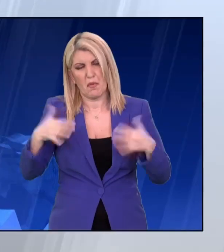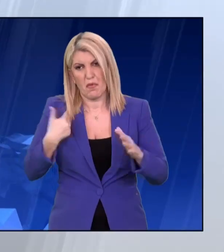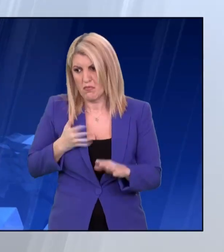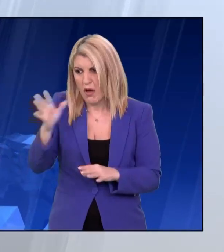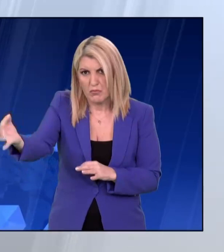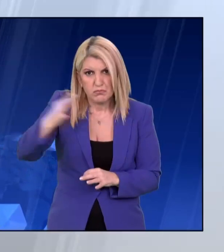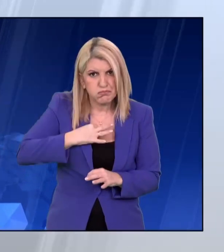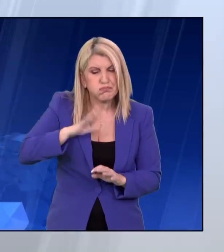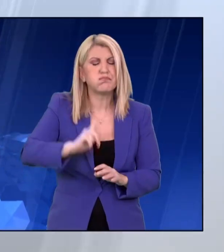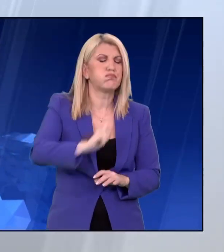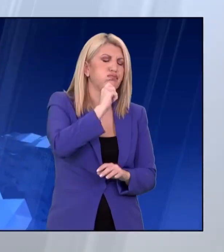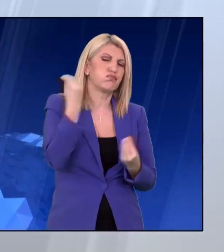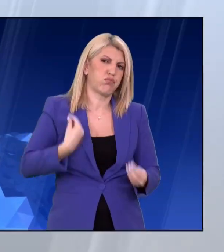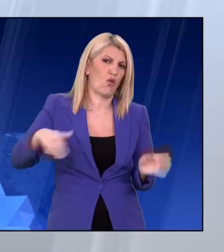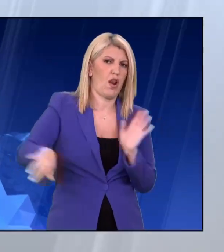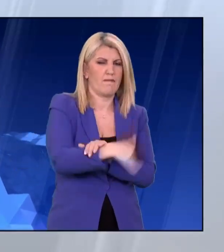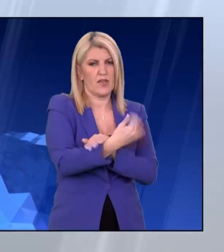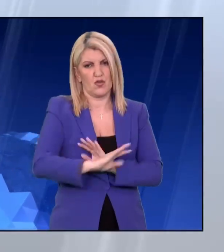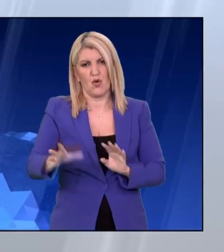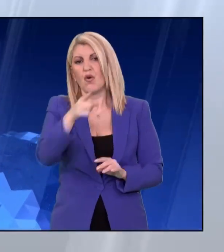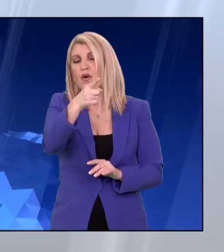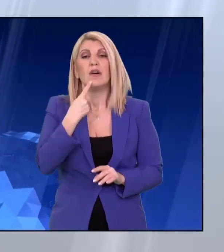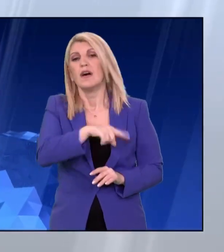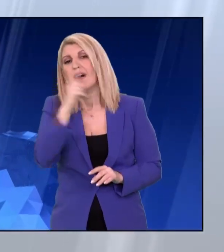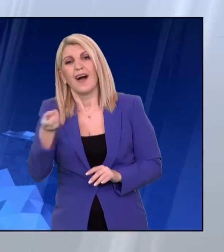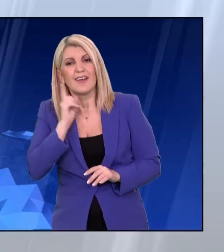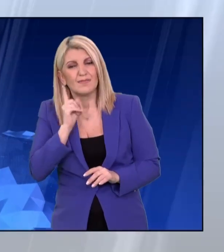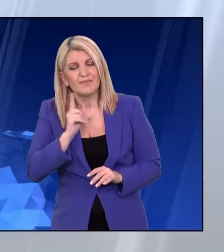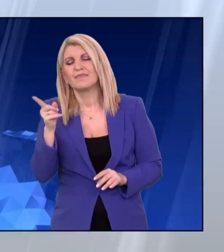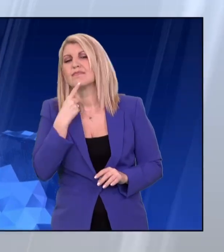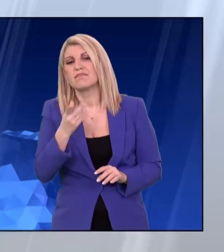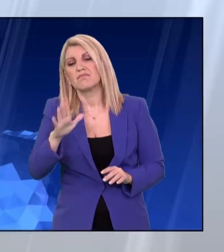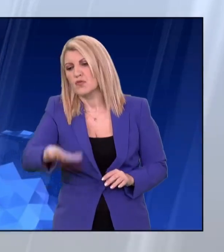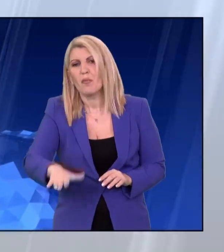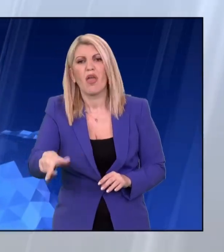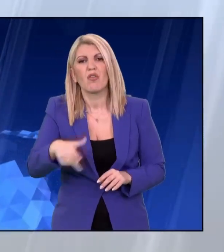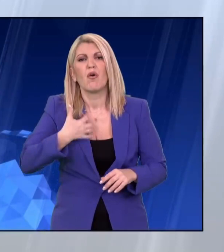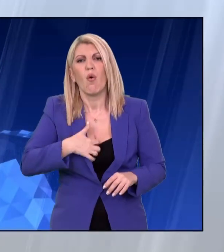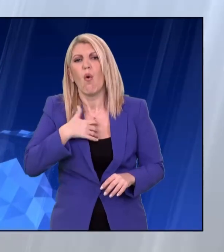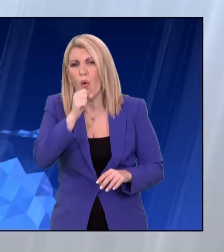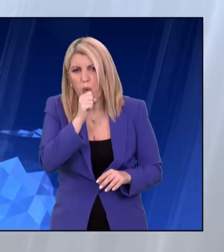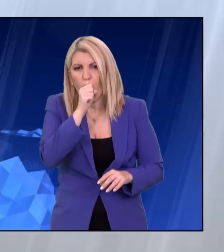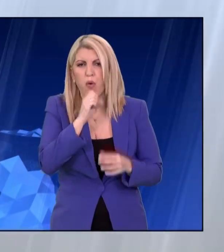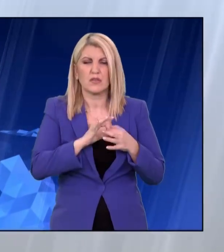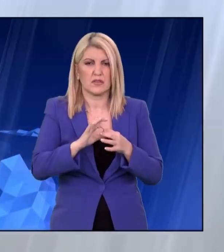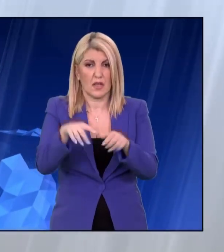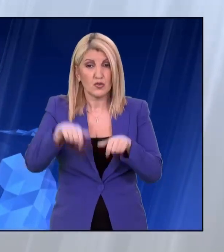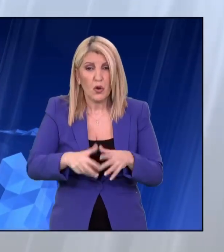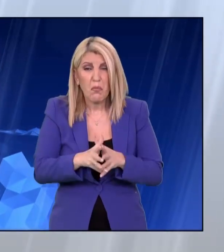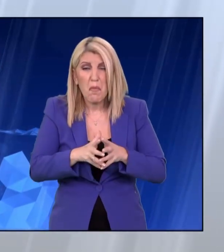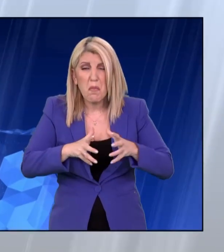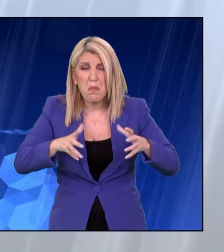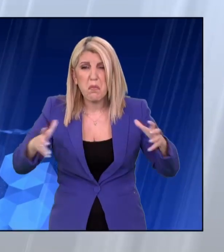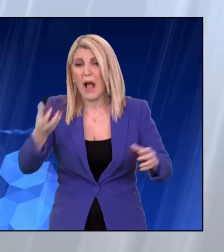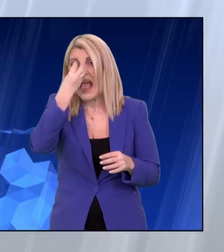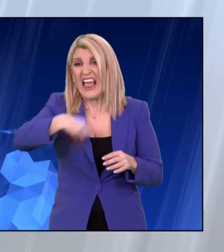Από το γιορτινό τραπέζι στα επίγοντα του νοσοκομείου. Ένα κοκτέιλι όσεων έξαρσης του κορονοϊού, της γρήπης και των αναπνευστικών λοιμόξεων έχει